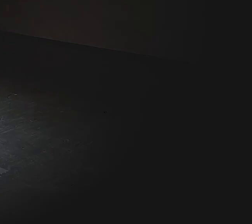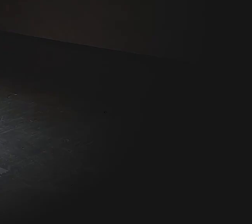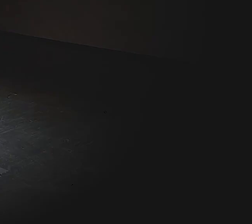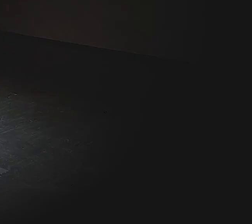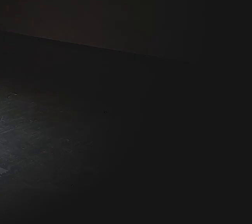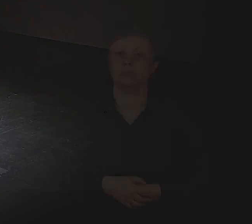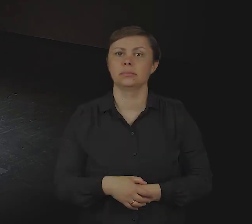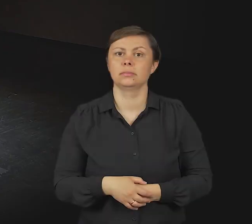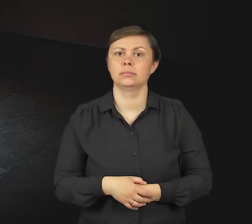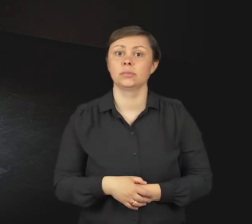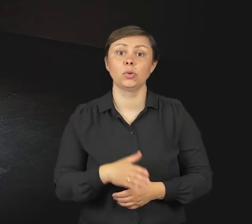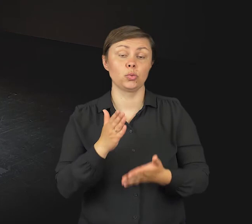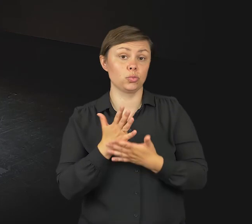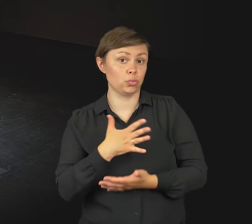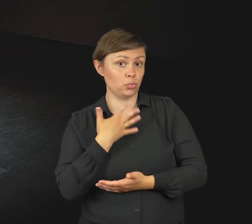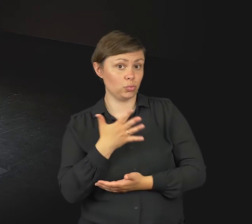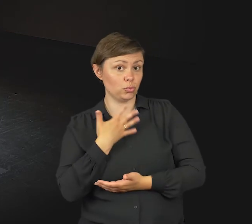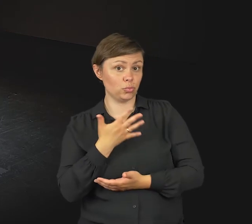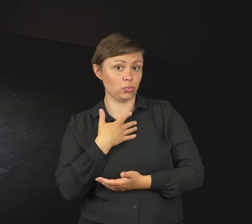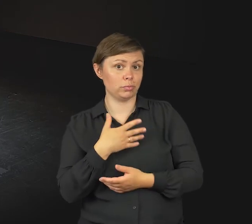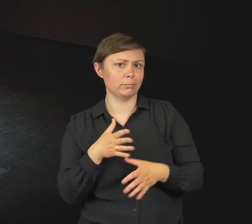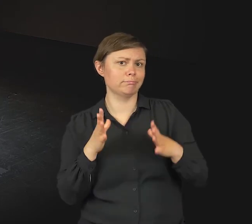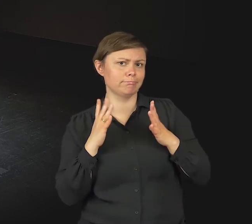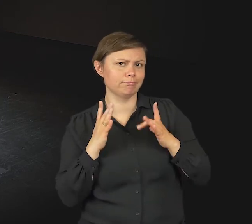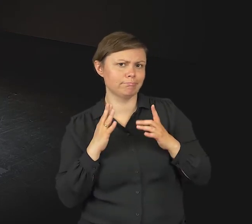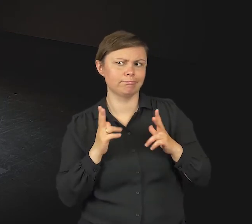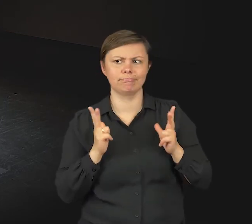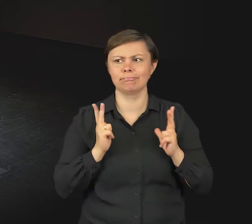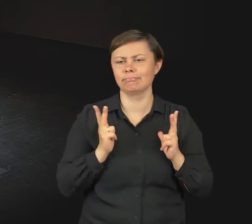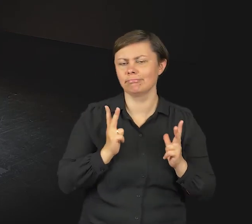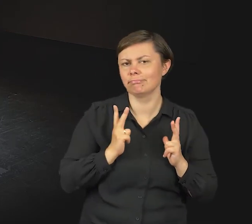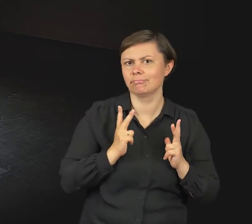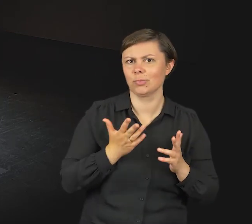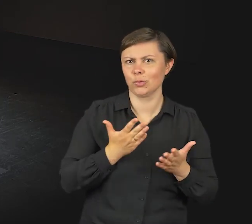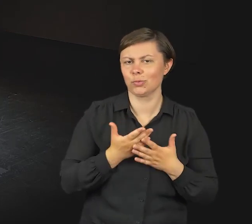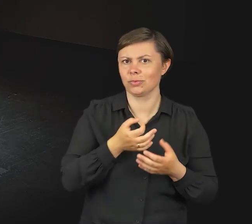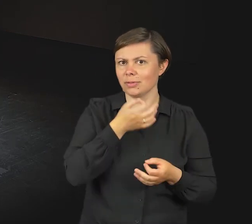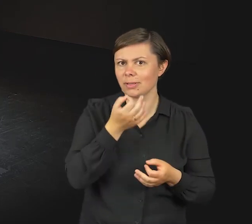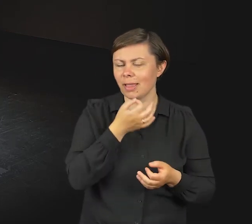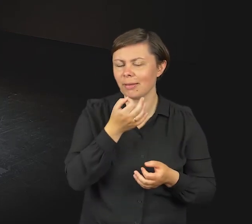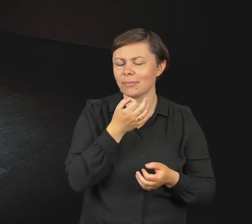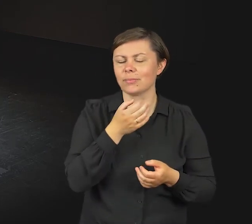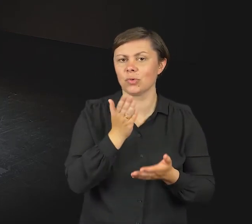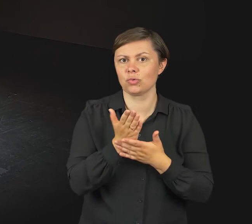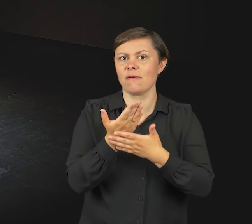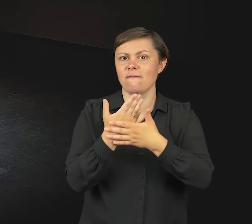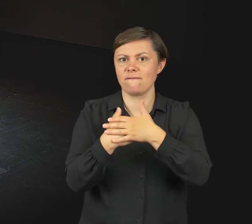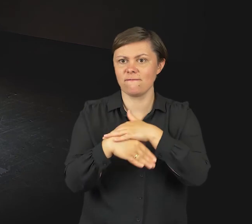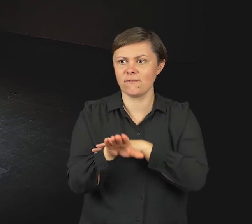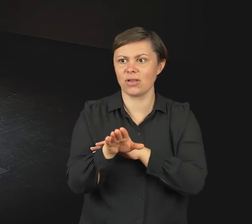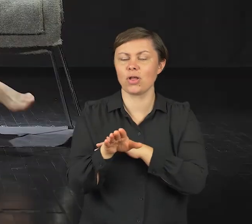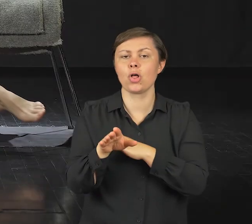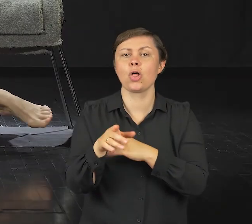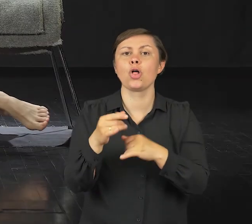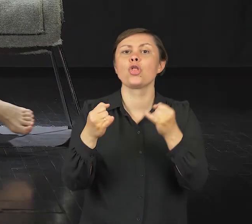Jak już poczujesz się odprężona, odprężony, zregenerowany, wyjście z pozycji, zgięcie nóg,